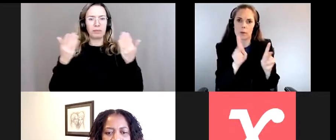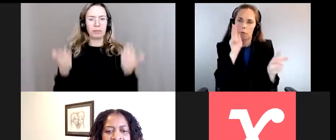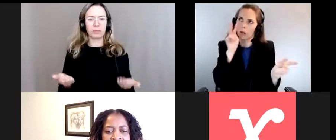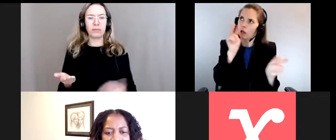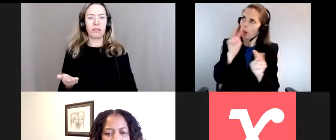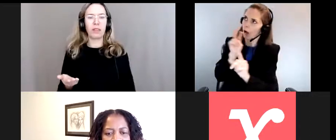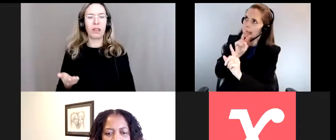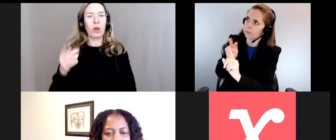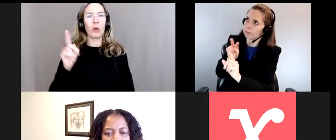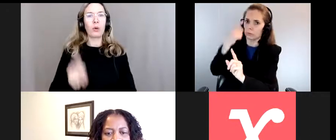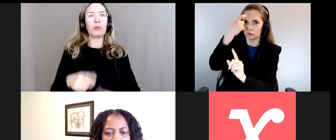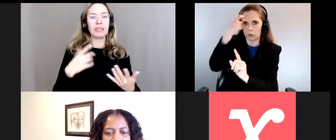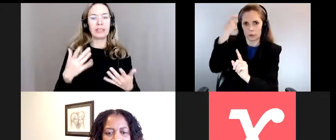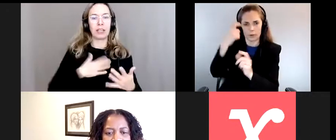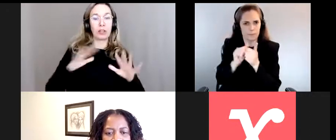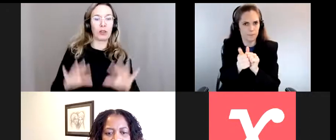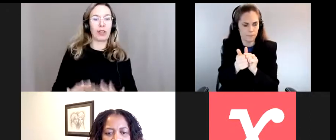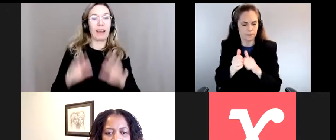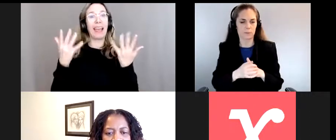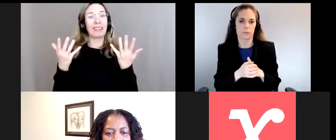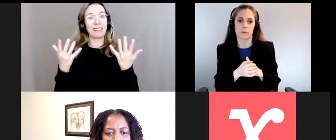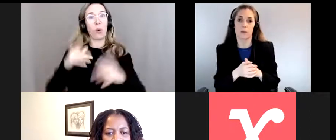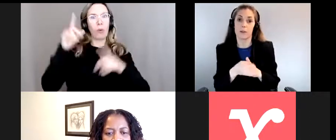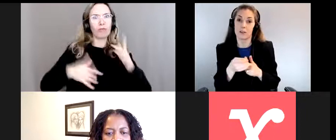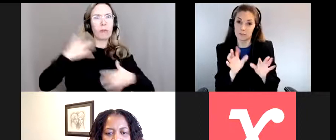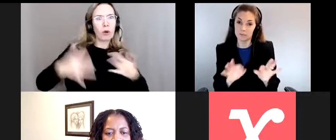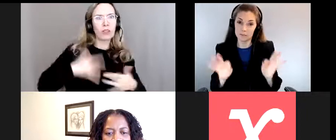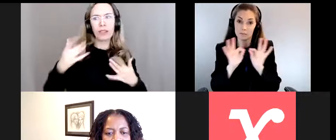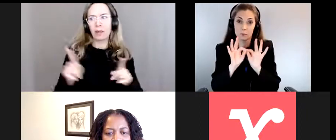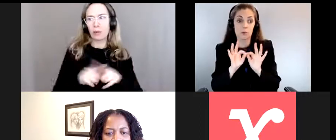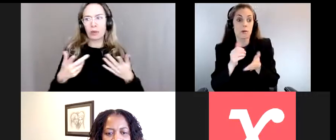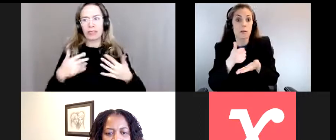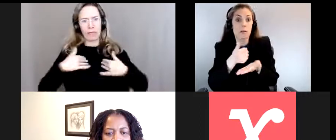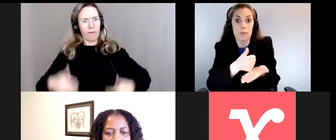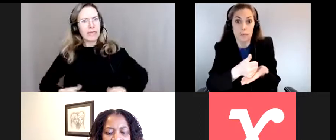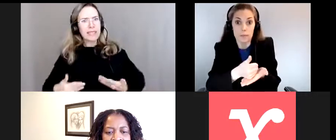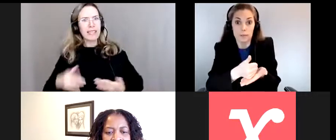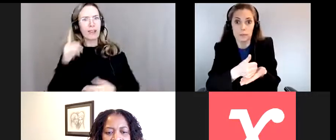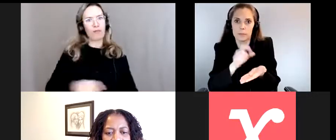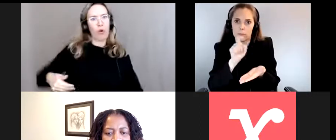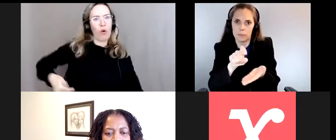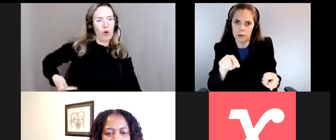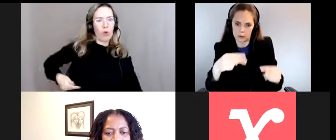dû aussi réguler nos propres réactions émotionnelles et même physiques en étant consciente de nos